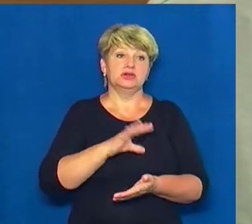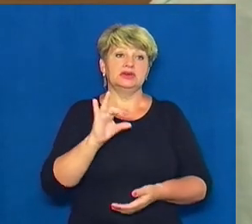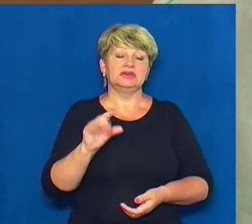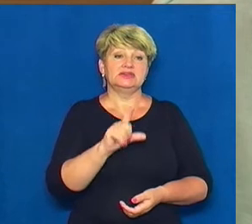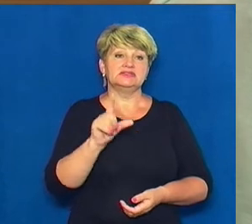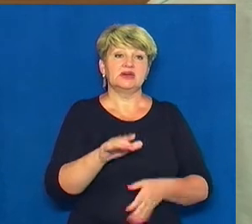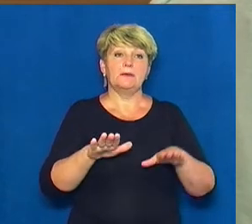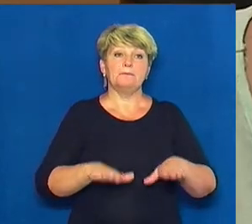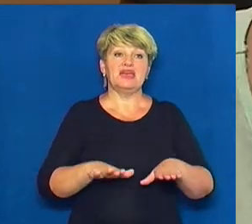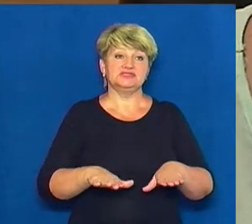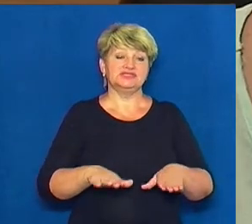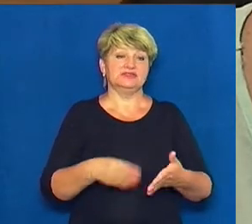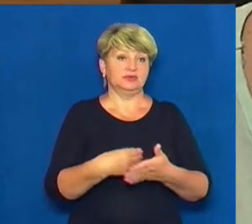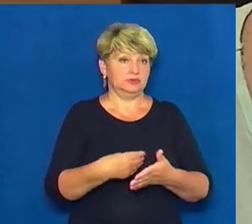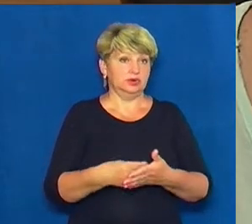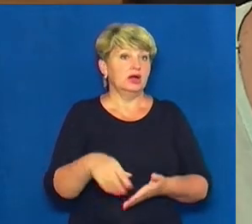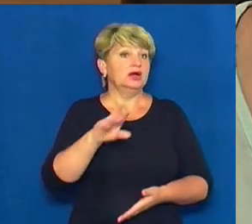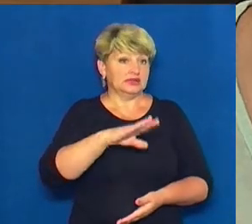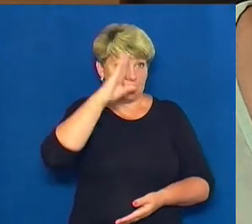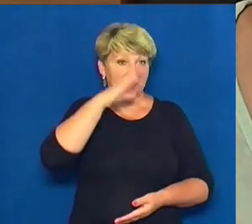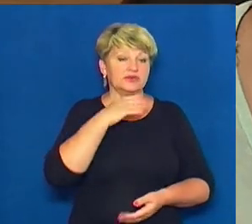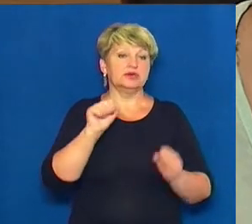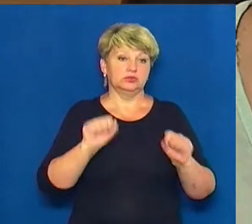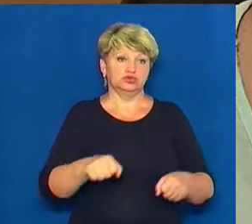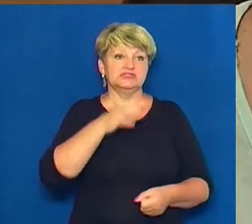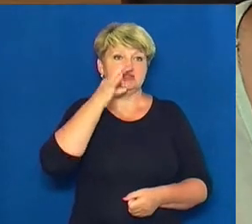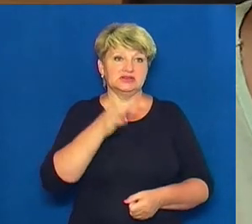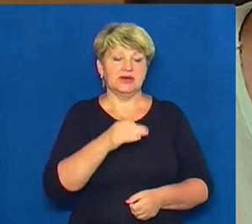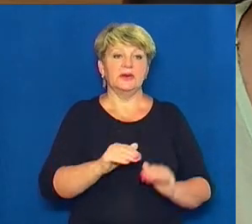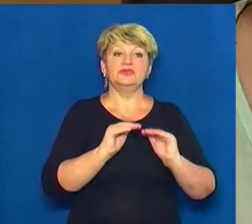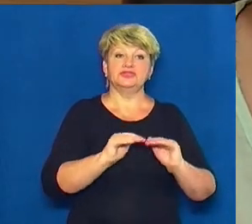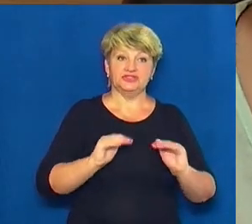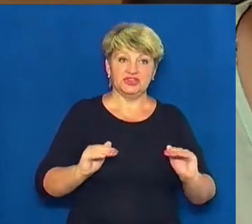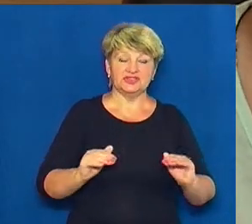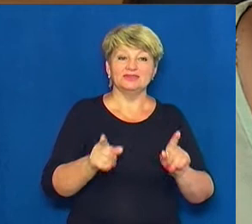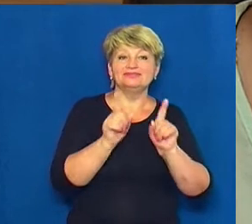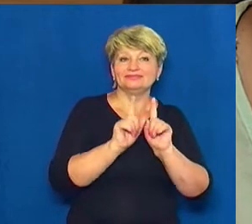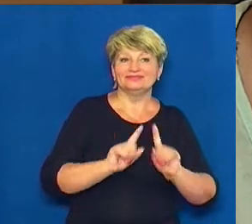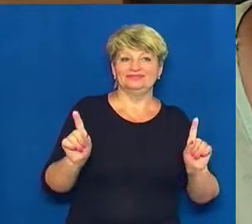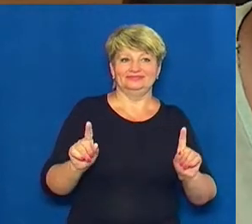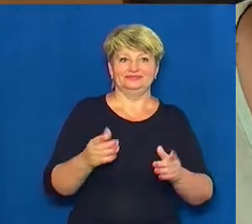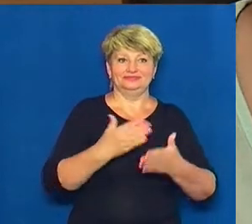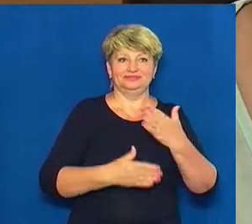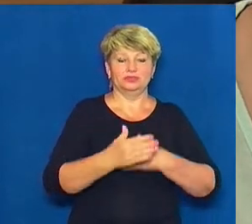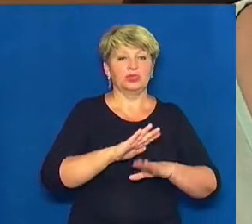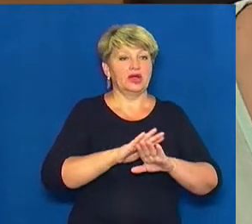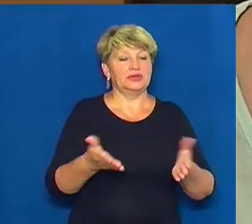відбуватися із місцевого бюджету. Для батьків, я можу сказати, одне єдине – діти з особливими освітніми потребами не